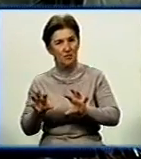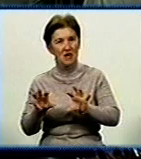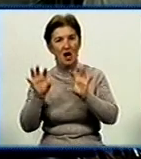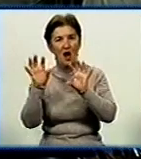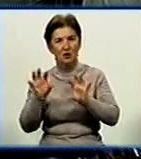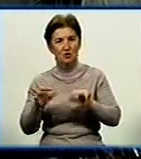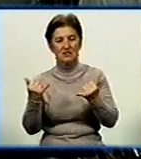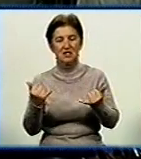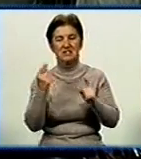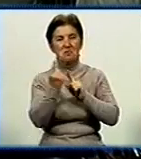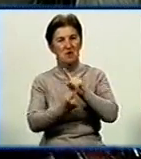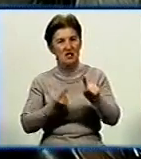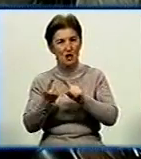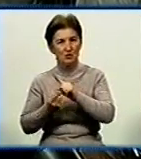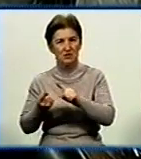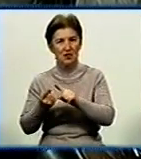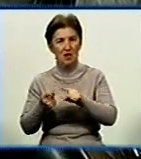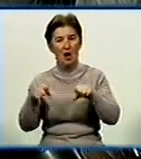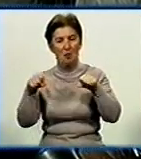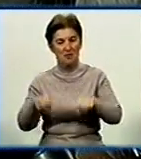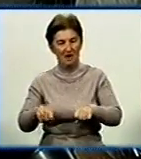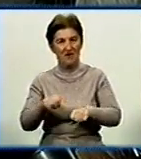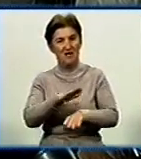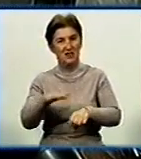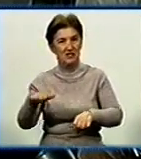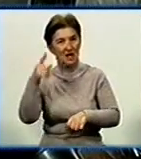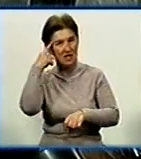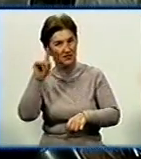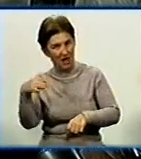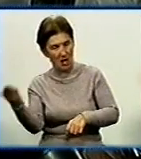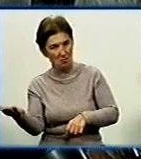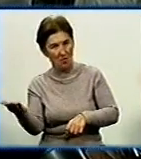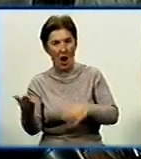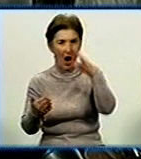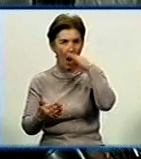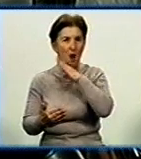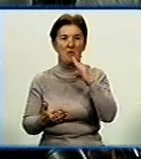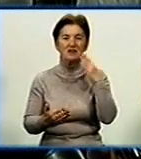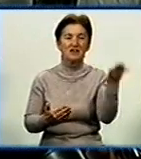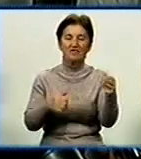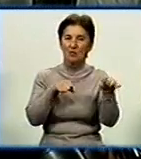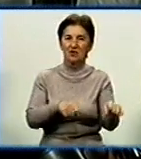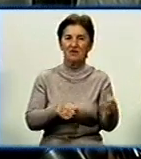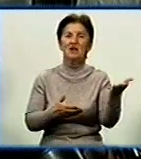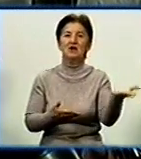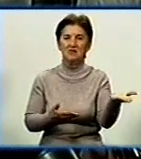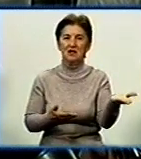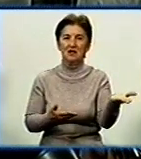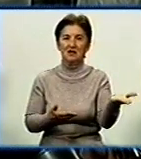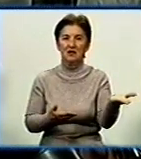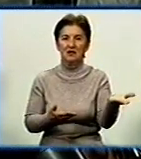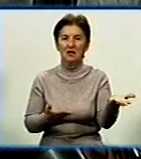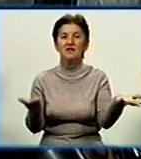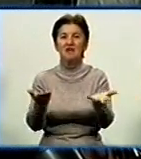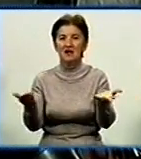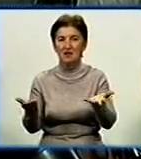в нас зараз зміняються. От права дитини ми знаємо, а права батьків. Подивіться, десь є права батька чи